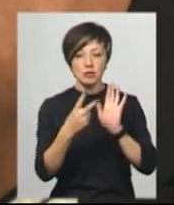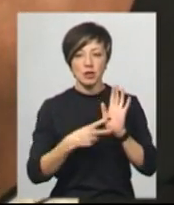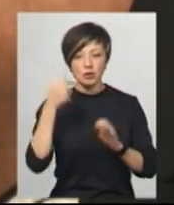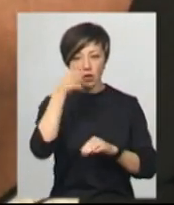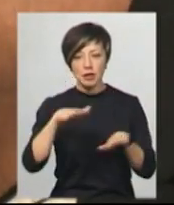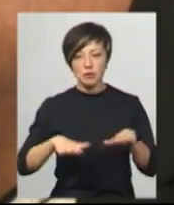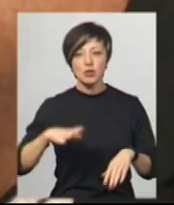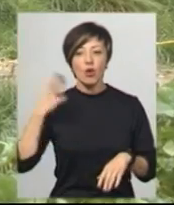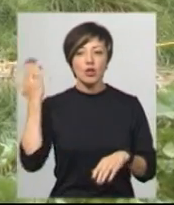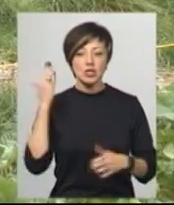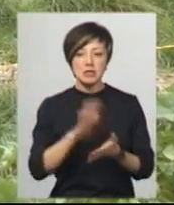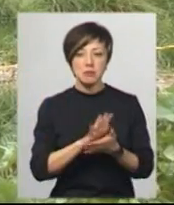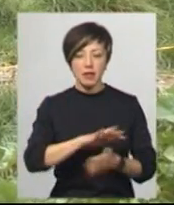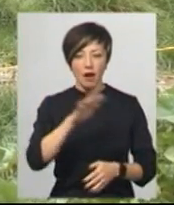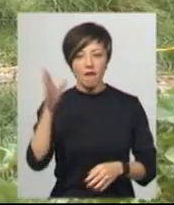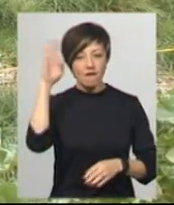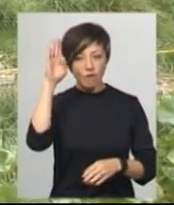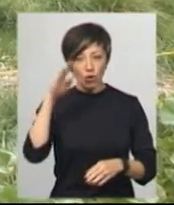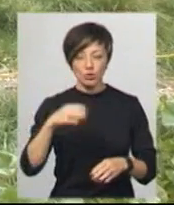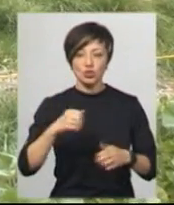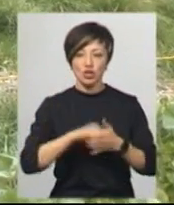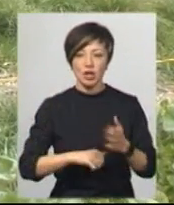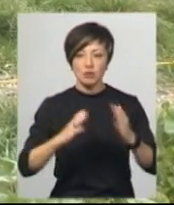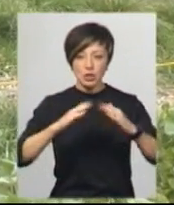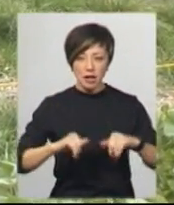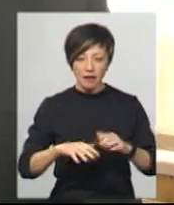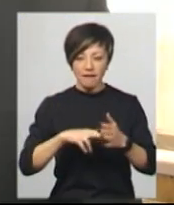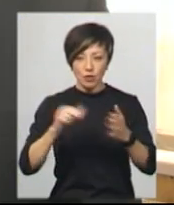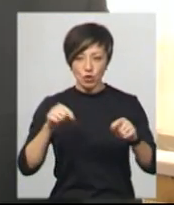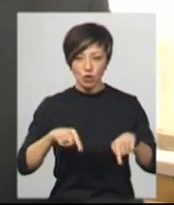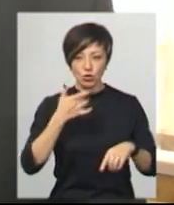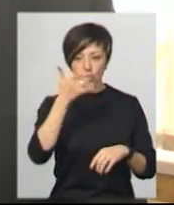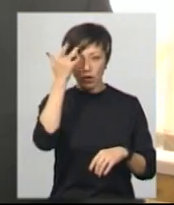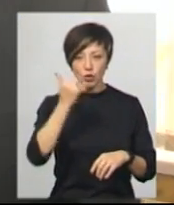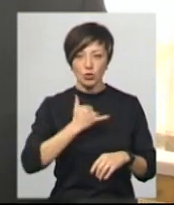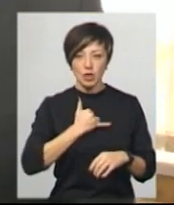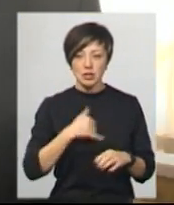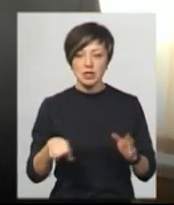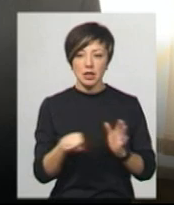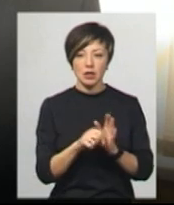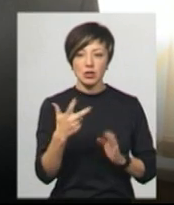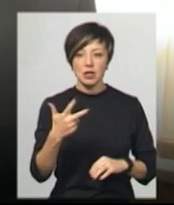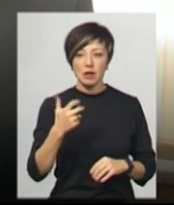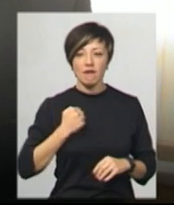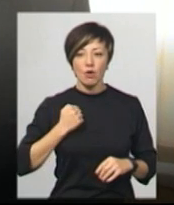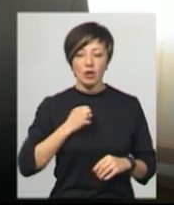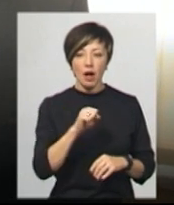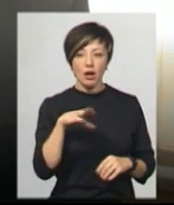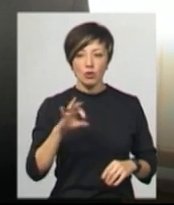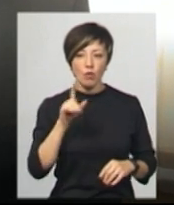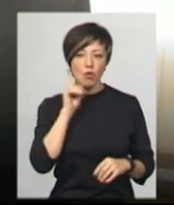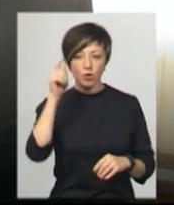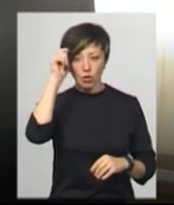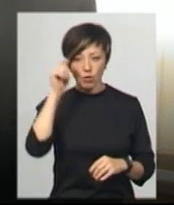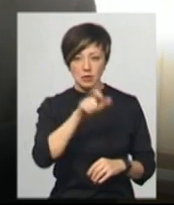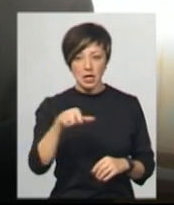місці колишнього смітника. Воду від фонтану через просідання ґрунту відключили цього літа. «У нас загинули три воїні АТО, хлопці молоді, і